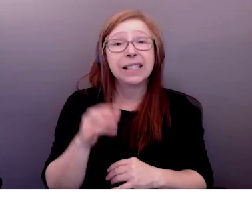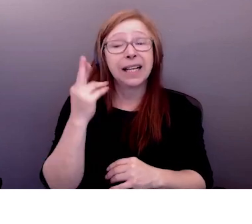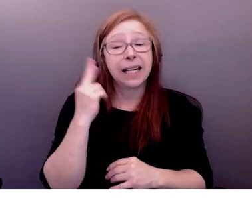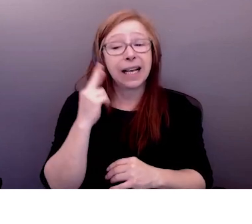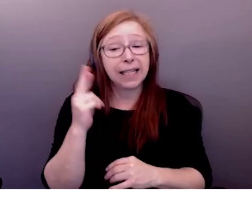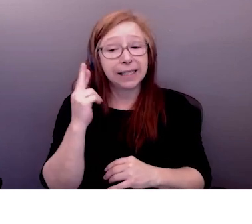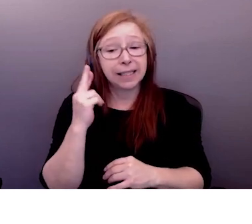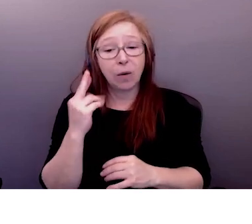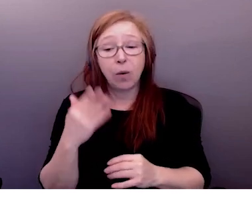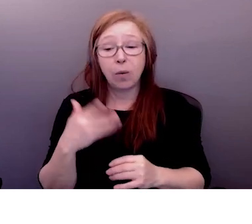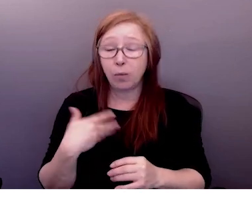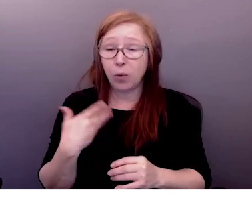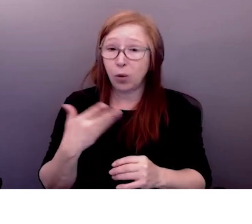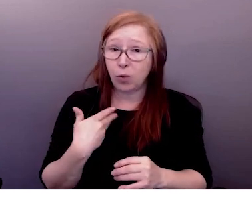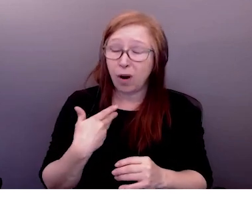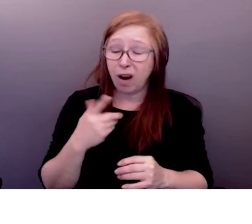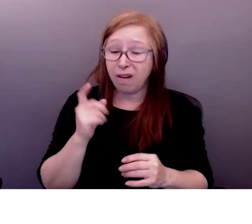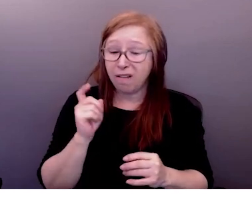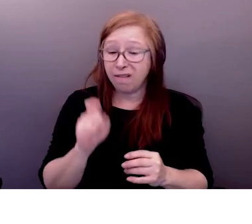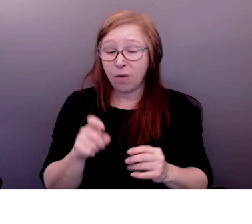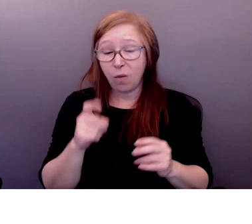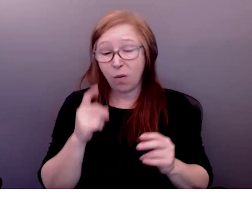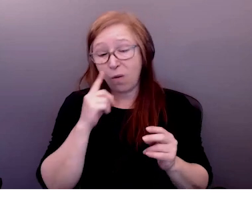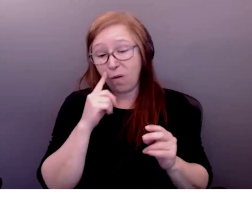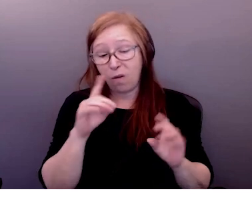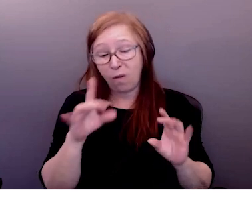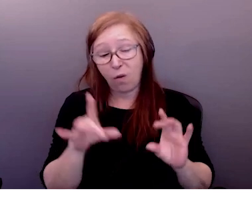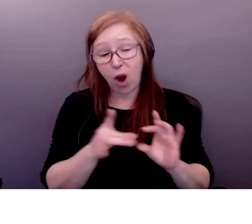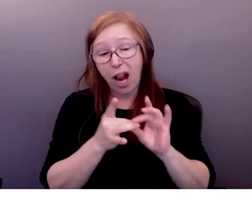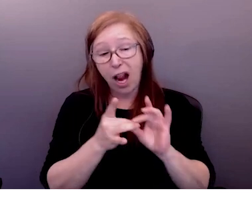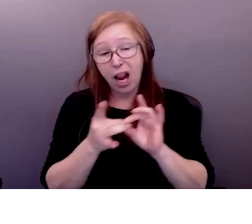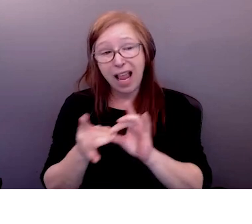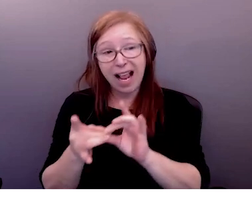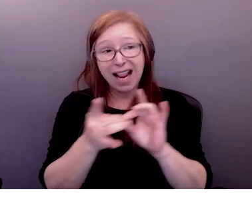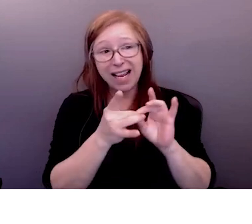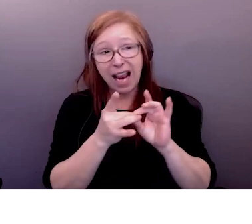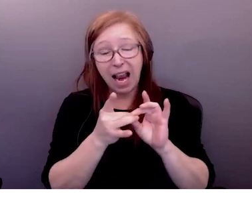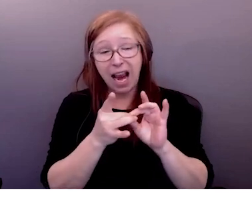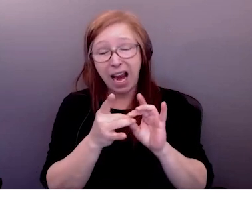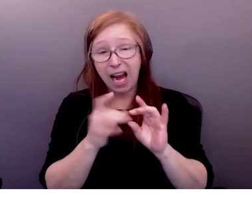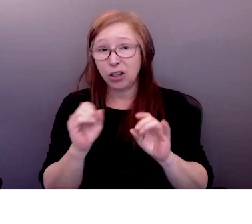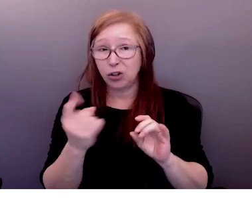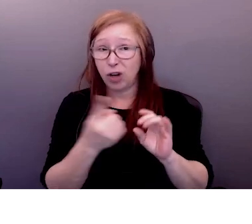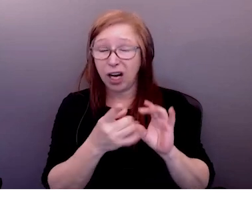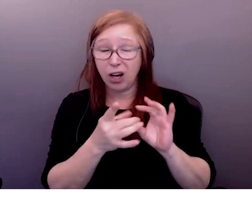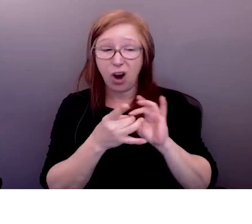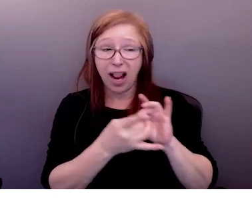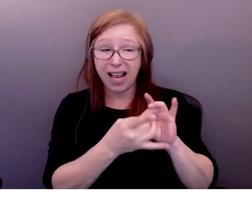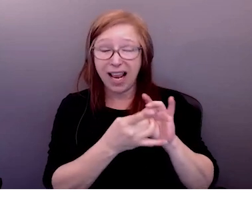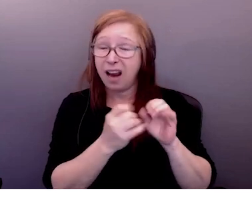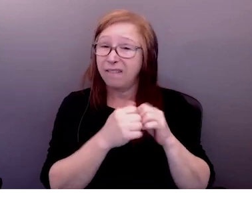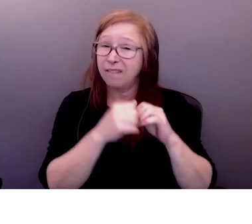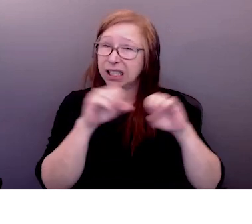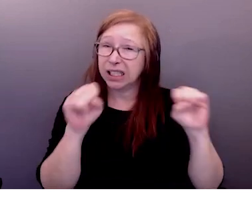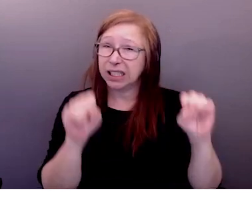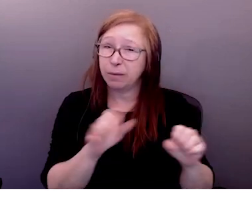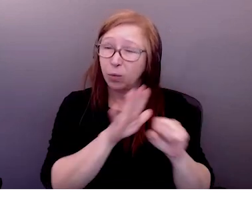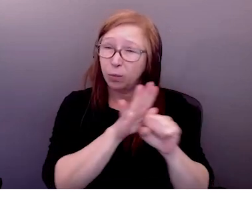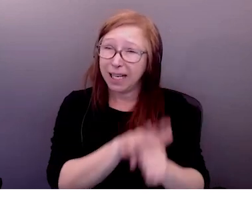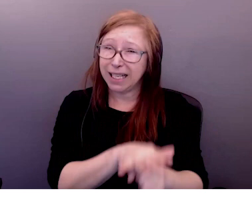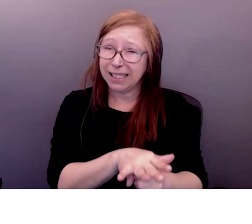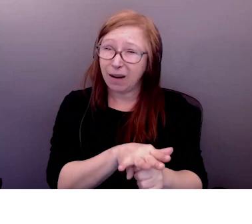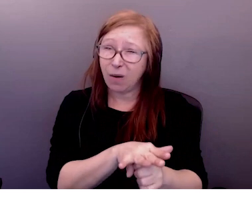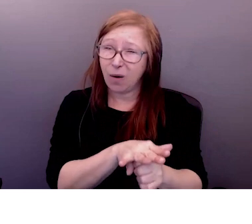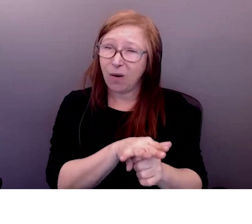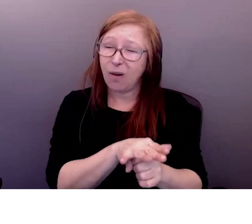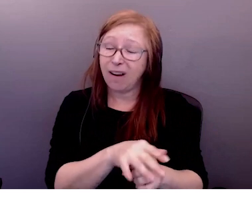résolus sexisme les femmes ce n pas un problème à être résolus les personnes en situation de handicap ce n